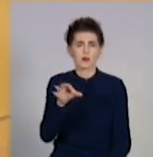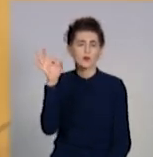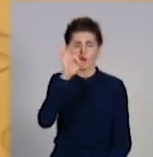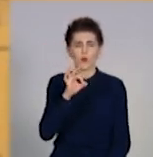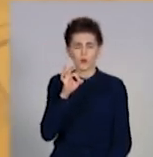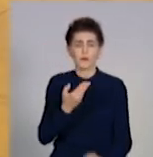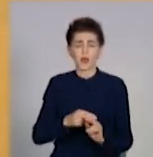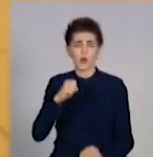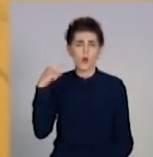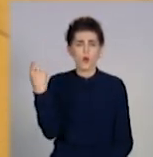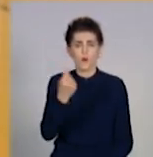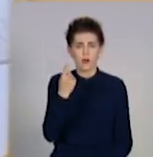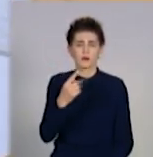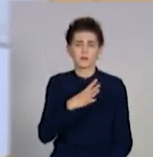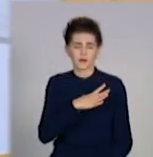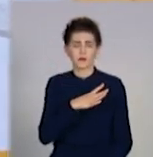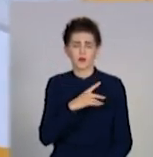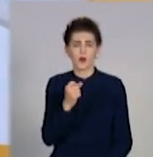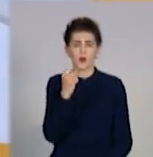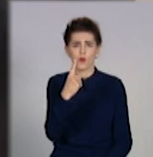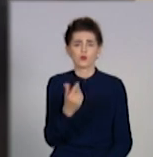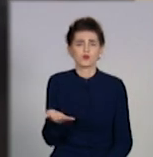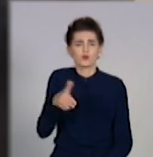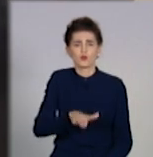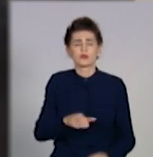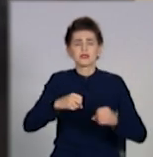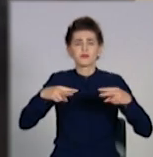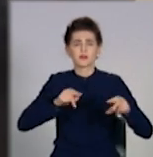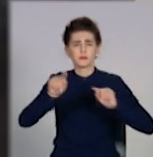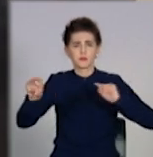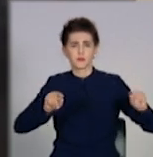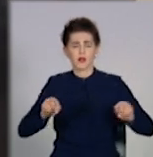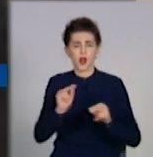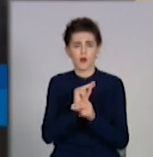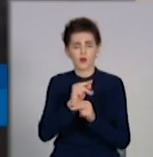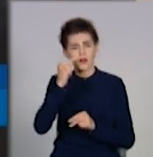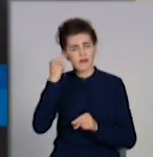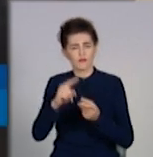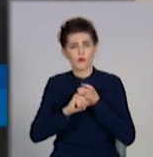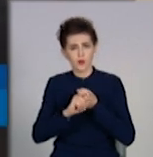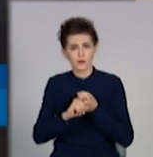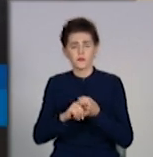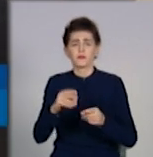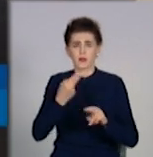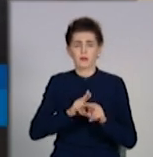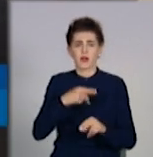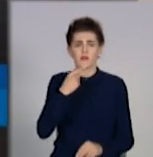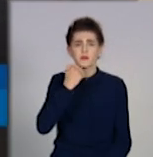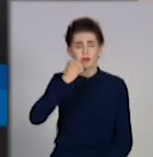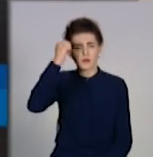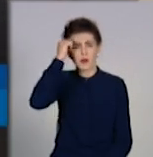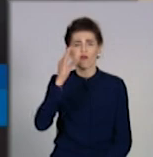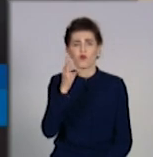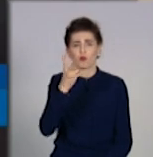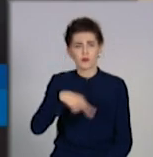визначено 11 упорних таких закладів для лікування COVID-19. І завдяки фонду Ріната